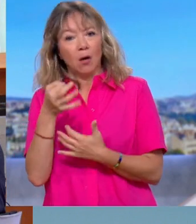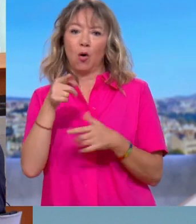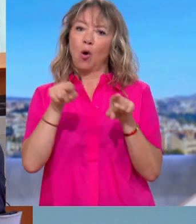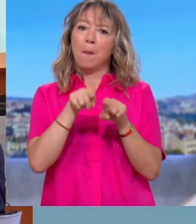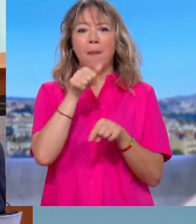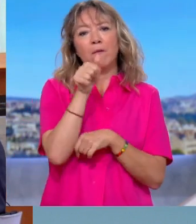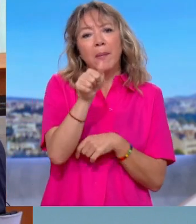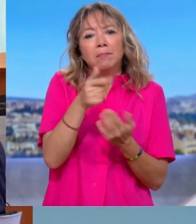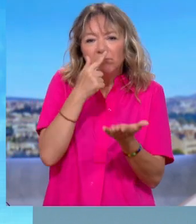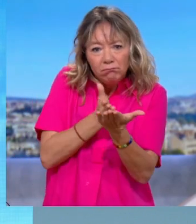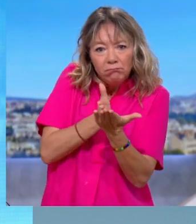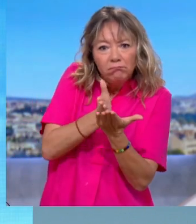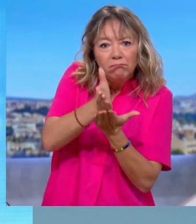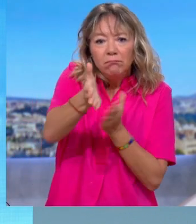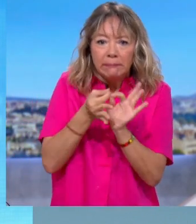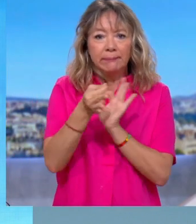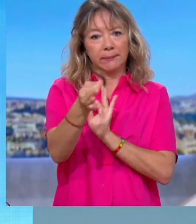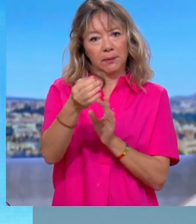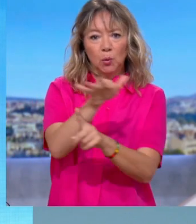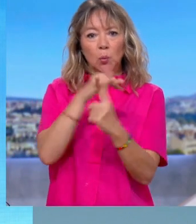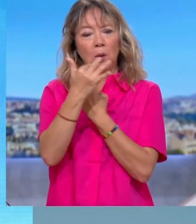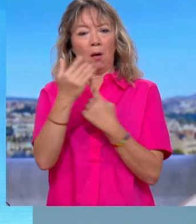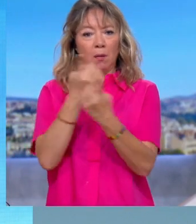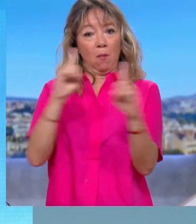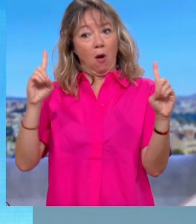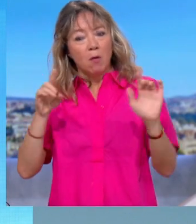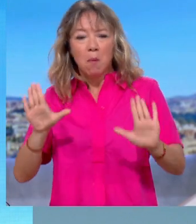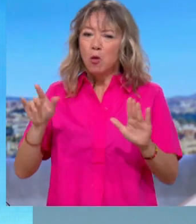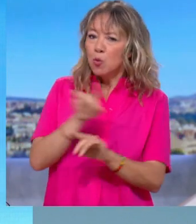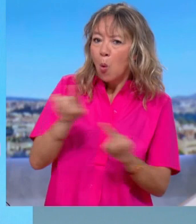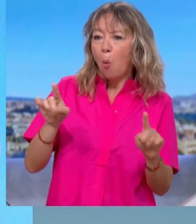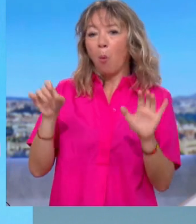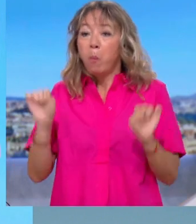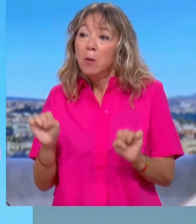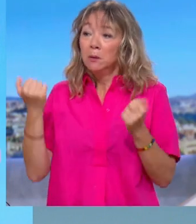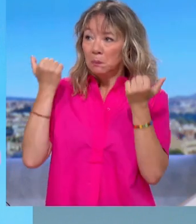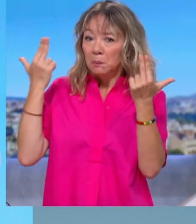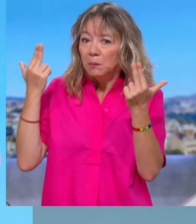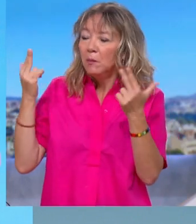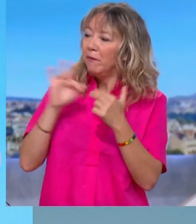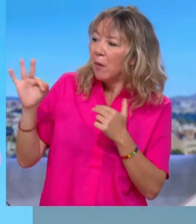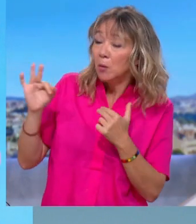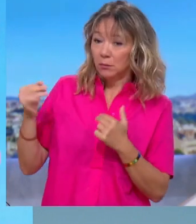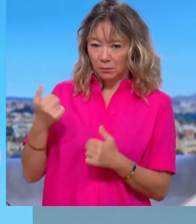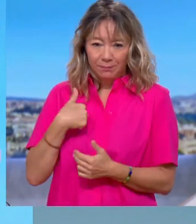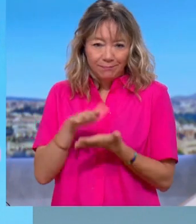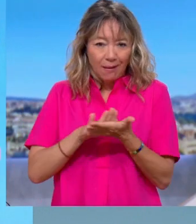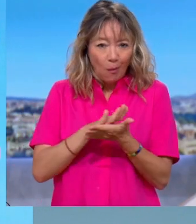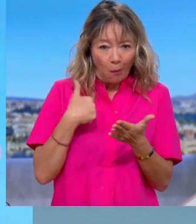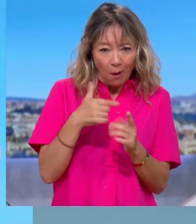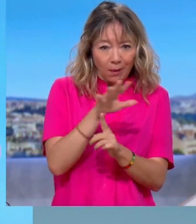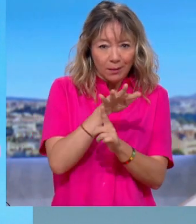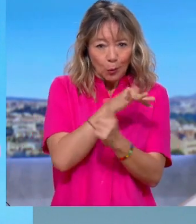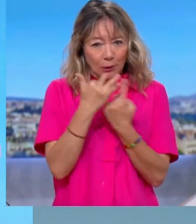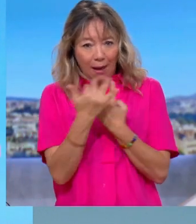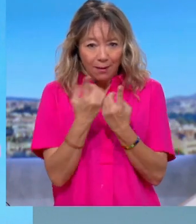-démocrate. Vous dites non, ce n pas le cas. Peut-être, vous pourrez encore vous allier avec la France insoumise. Mais sociale-démocrate, je le suis. Ce n'est pas le